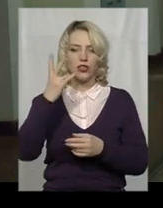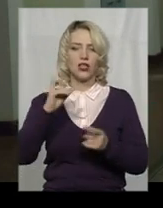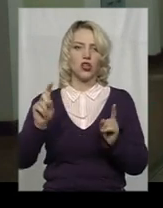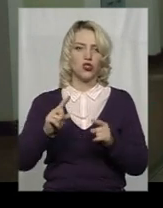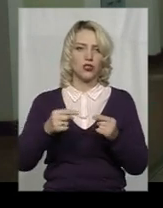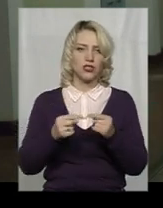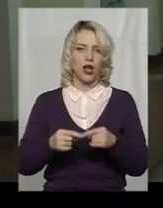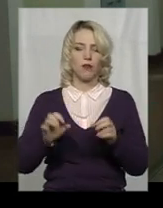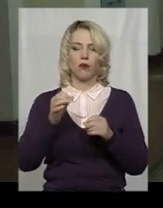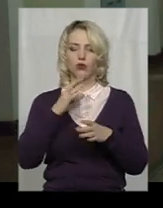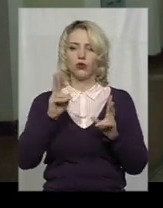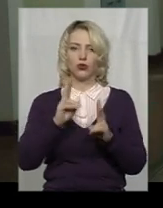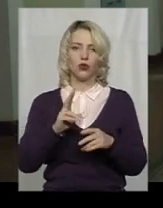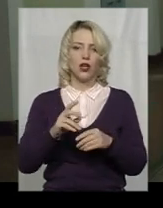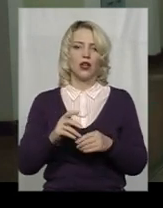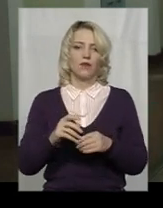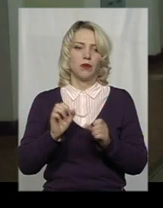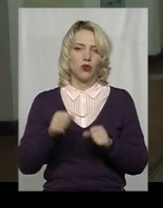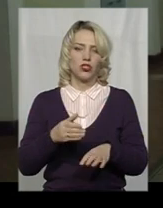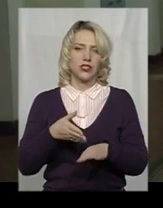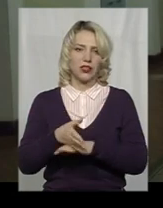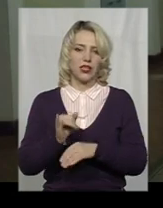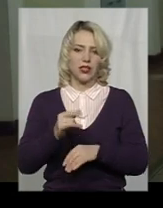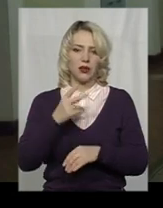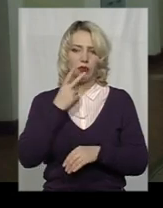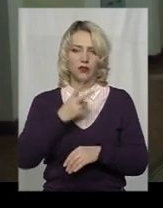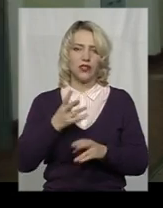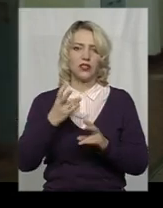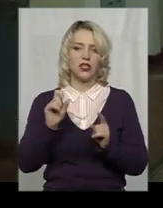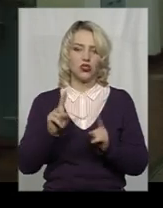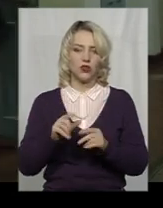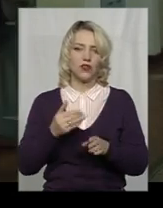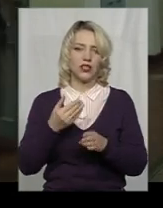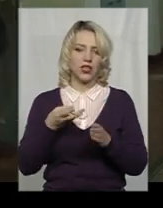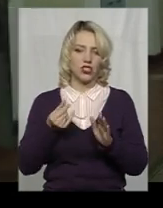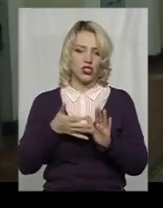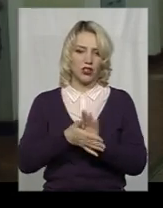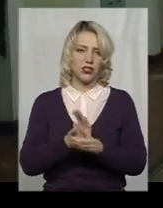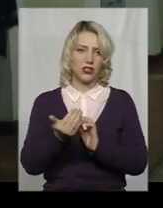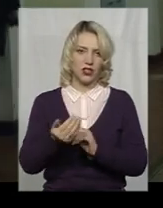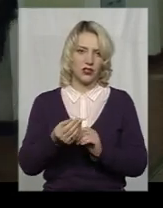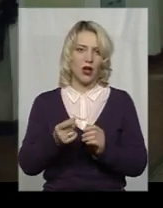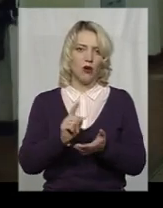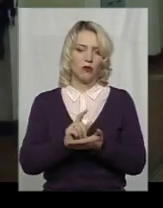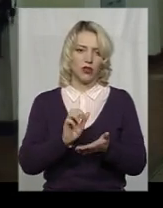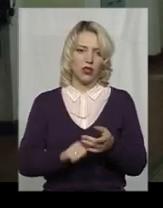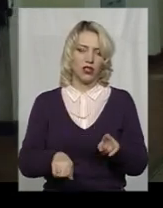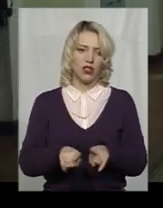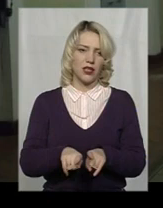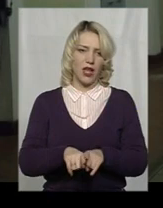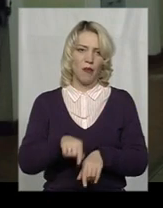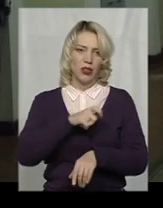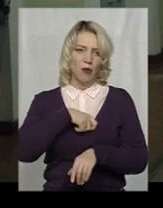будь-хто, пересічний громадянин міста Хмельницького може зайти і подивитися, на що витрачаються їхні податки. І так само і